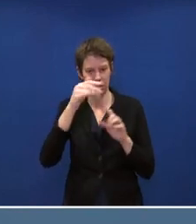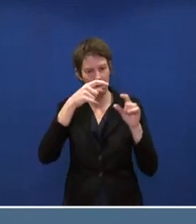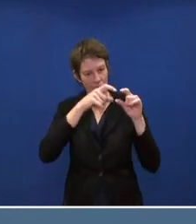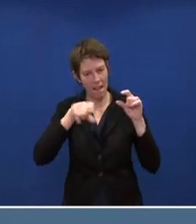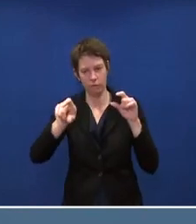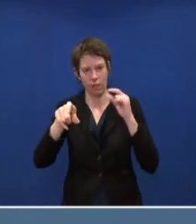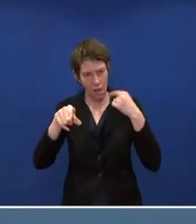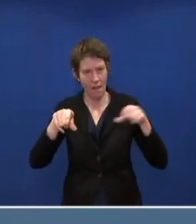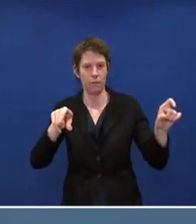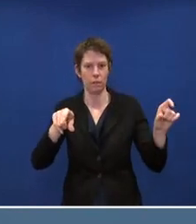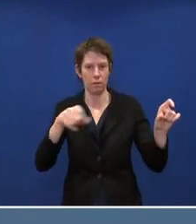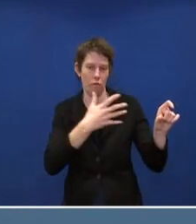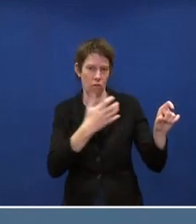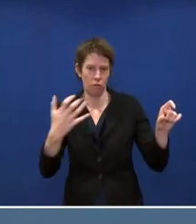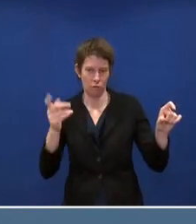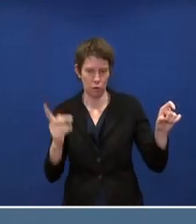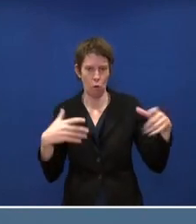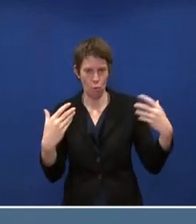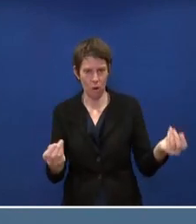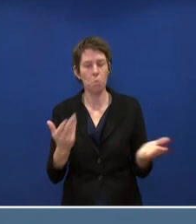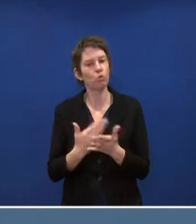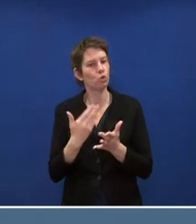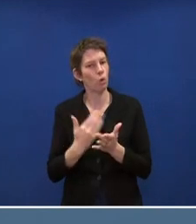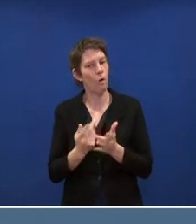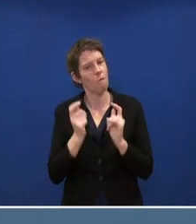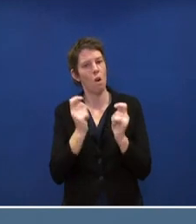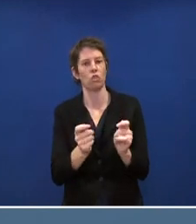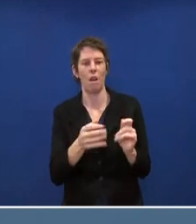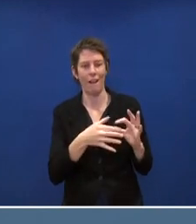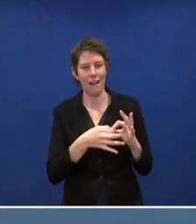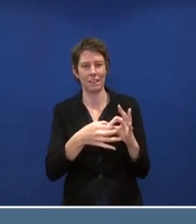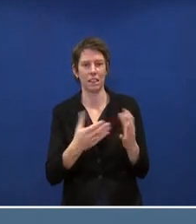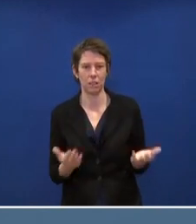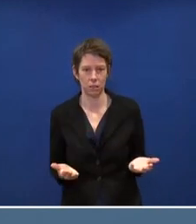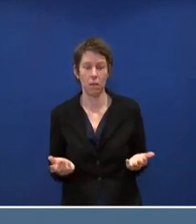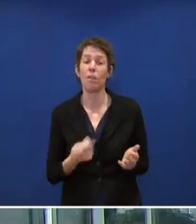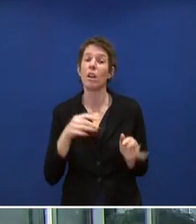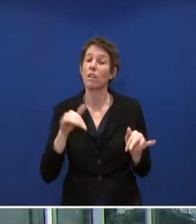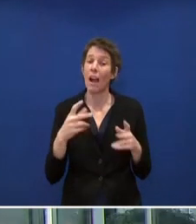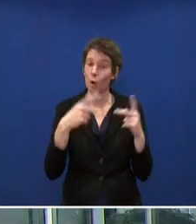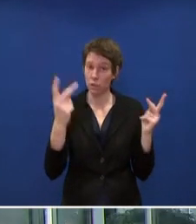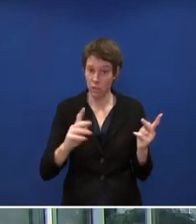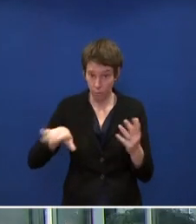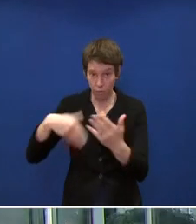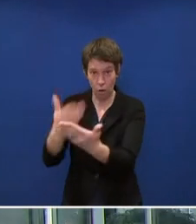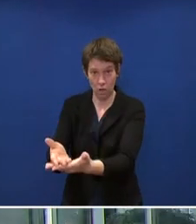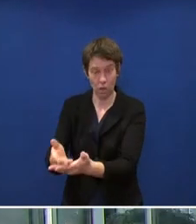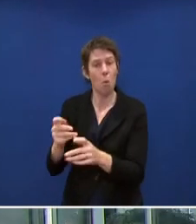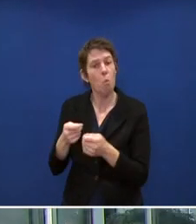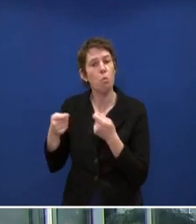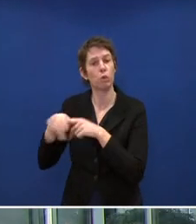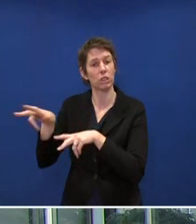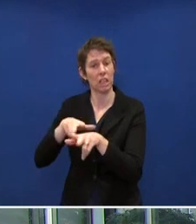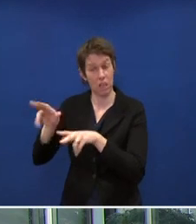eine Erhöhung herbeiführt. Das ist der Ansatz, den wir verfolgen. Wir haben dazu ein Konzept vorgelegt, was in der Bundesregierung